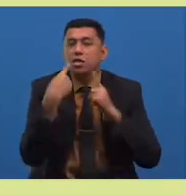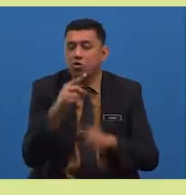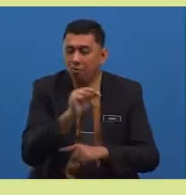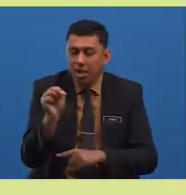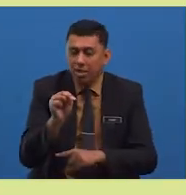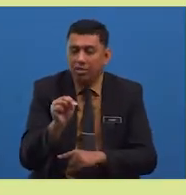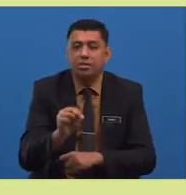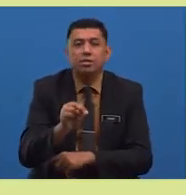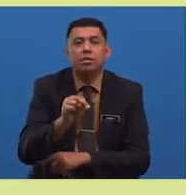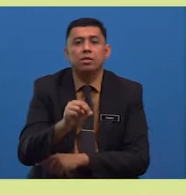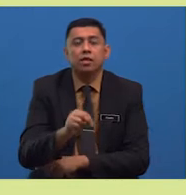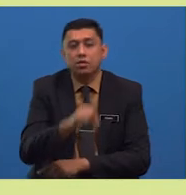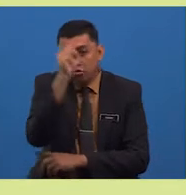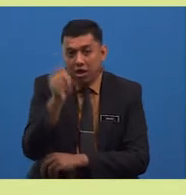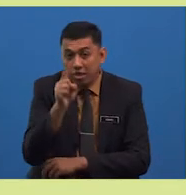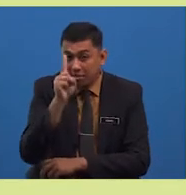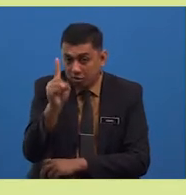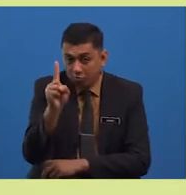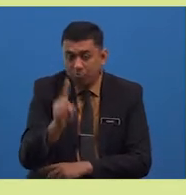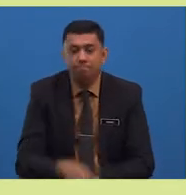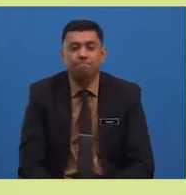Jawapan bagi soalan pertama,